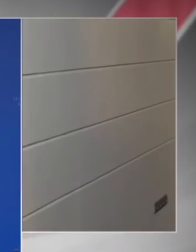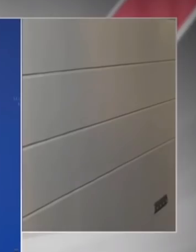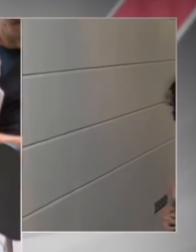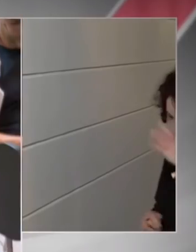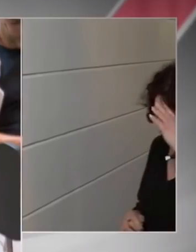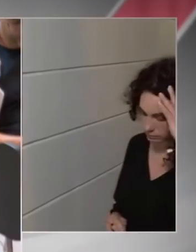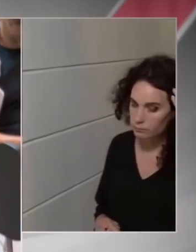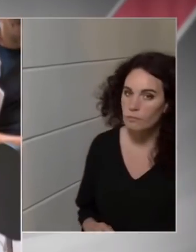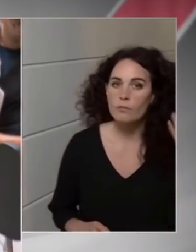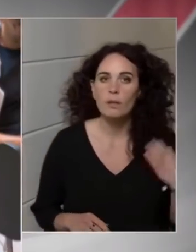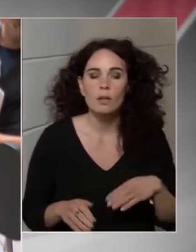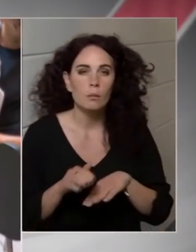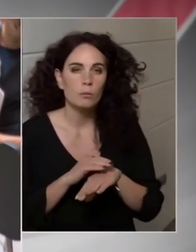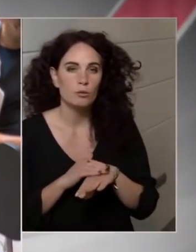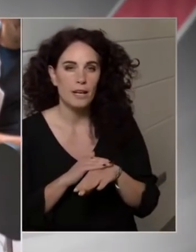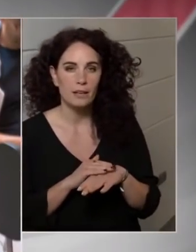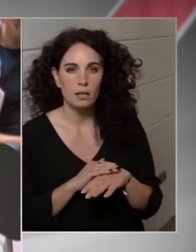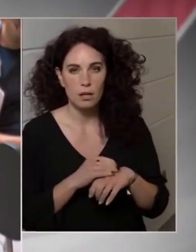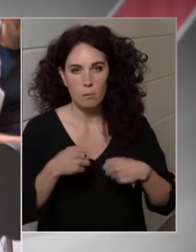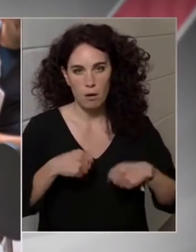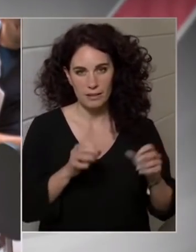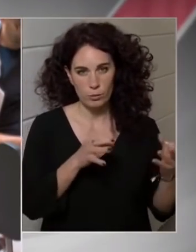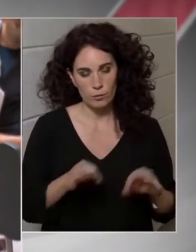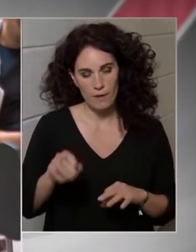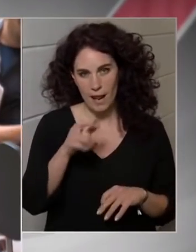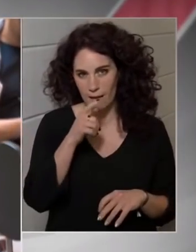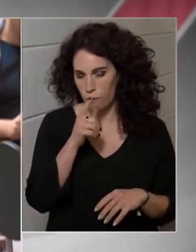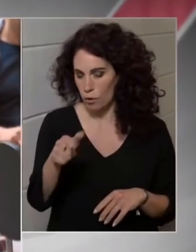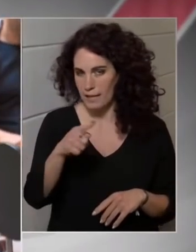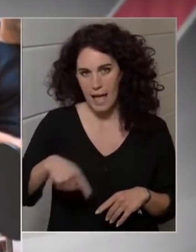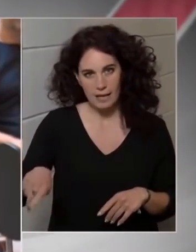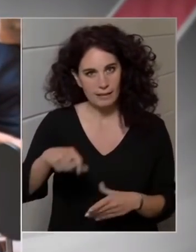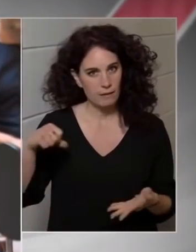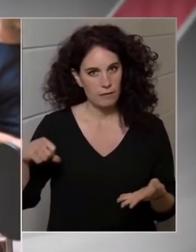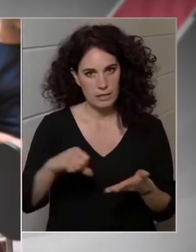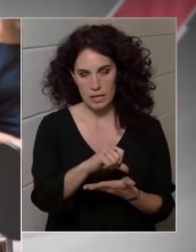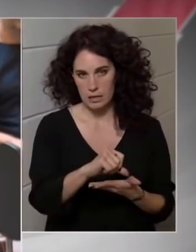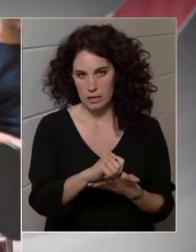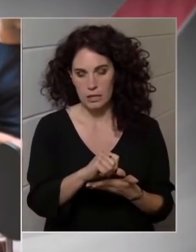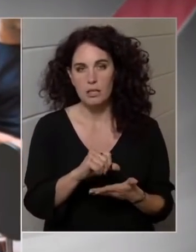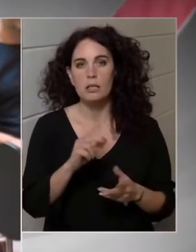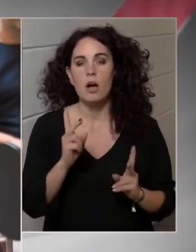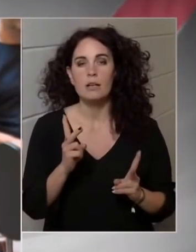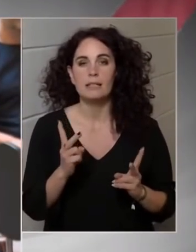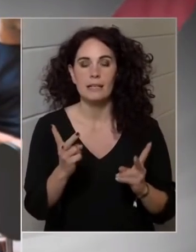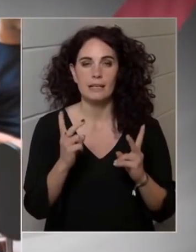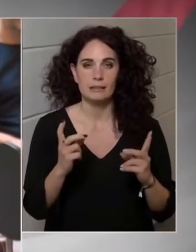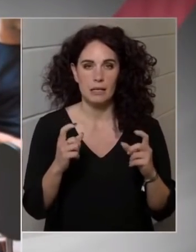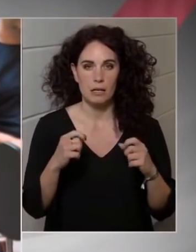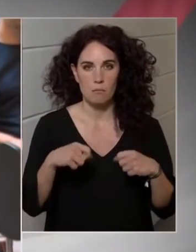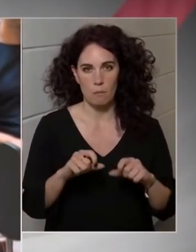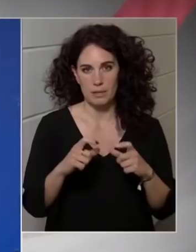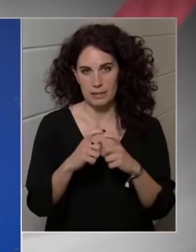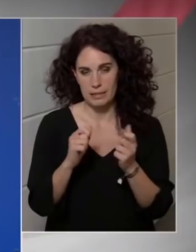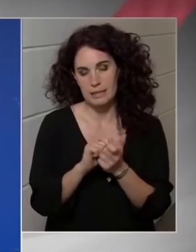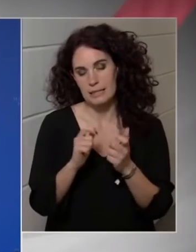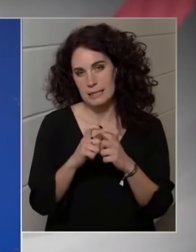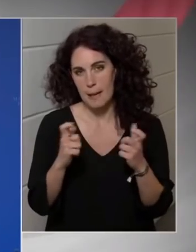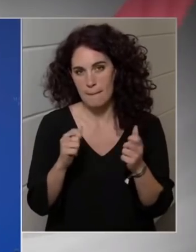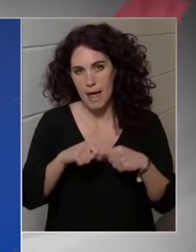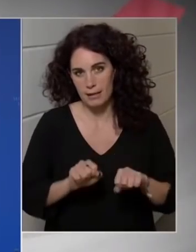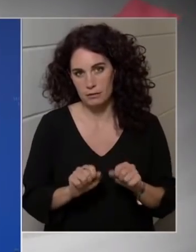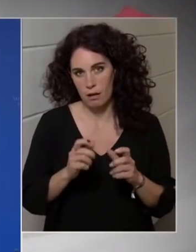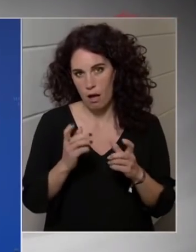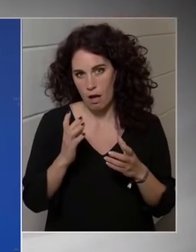ezt a végén a banki ügyfelek fogják kifizetni, illetve aki értékpapírszámlát tart? Erre az a válaszom,